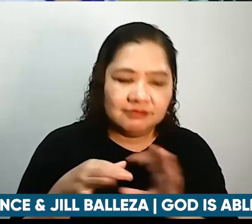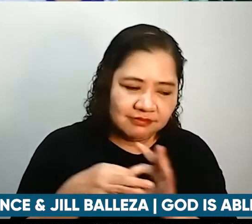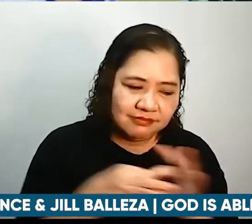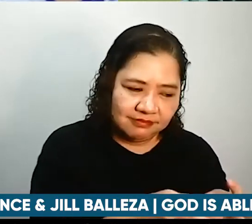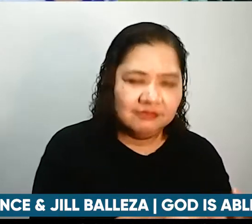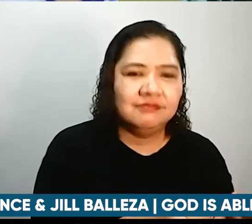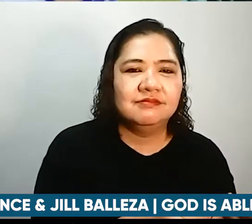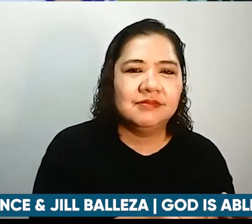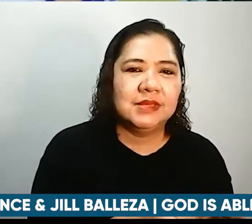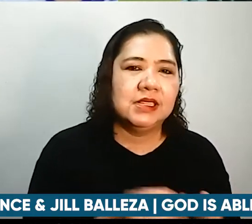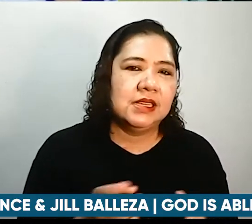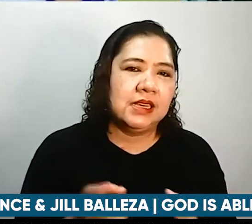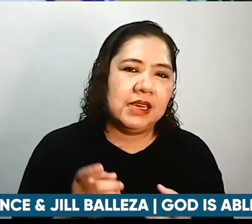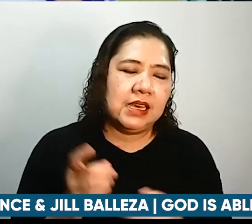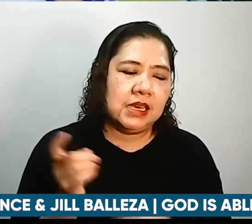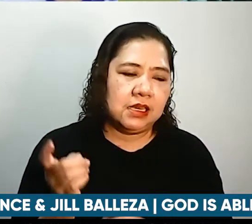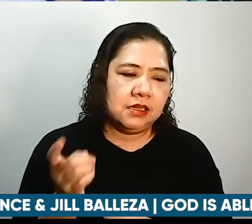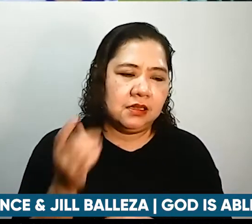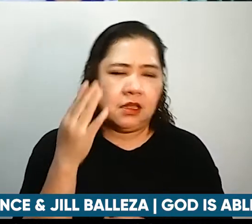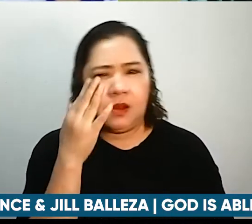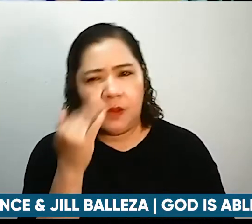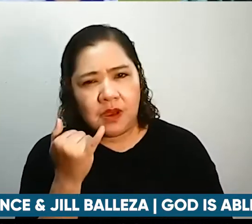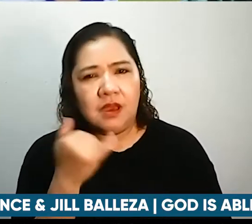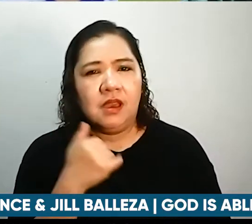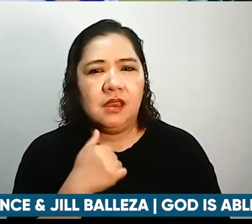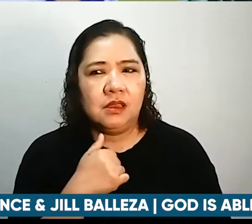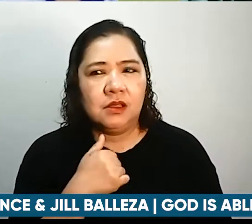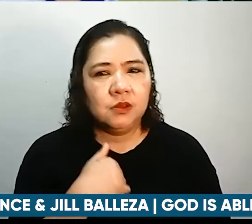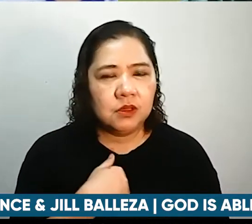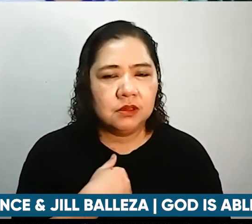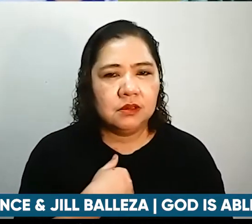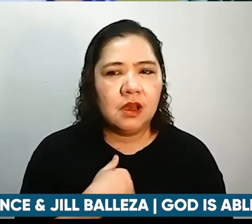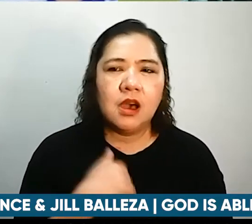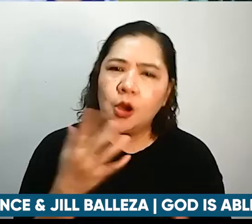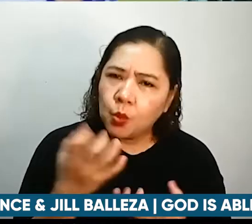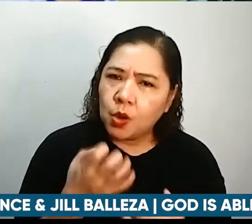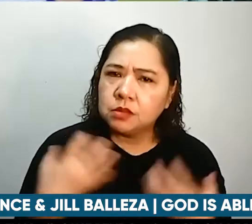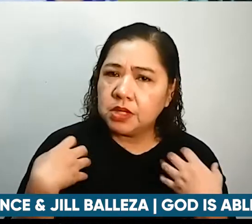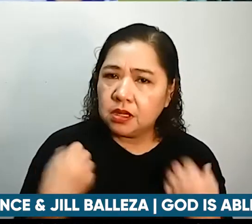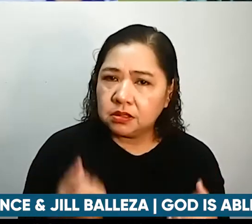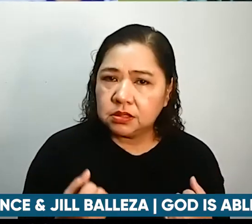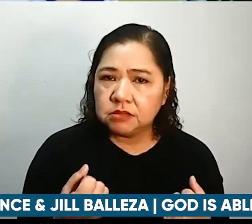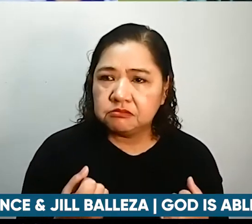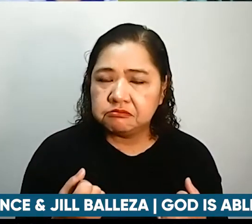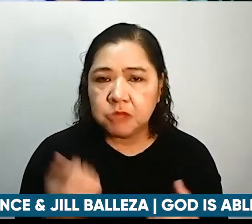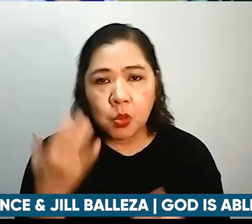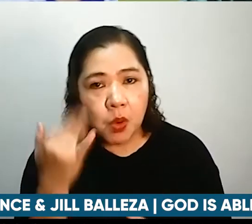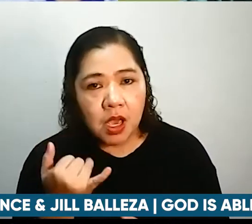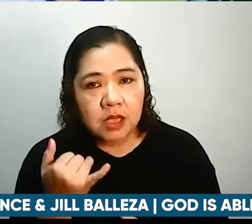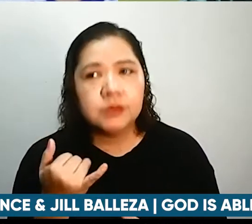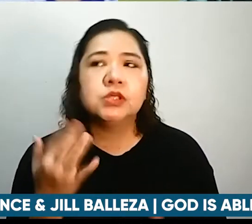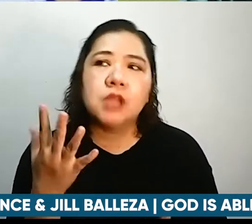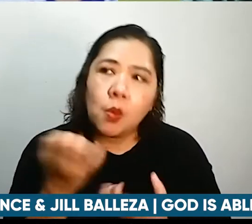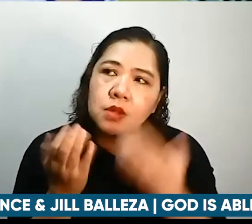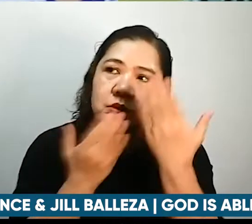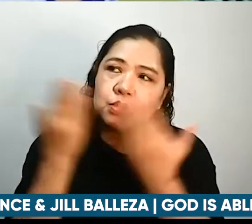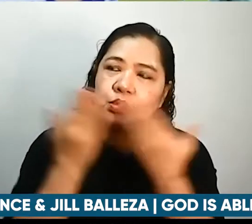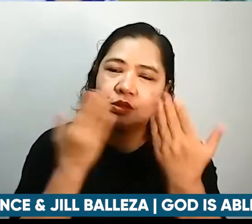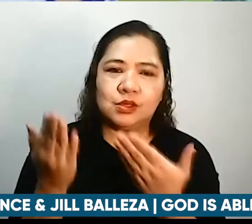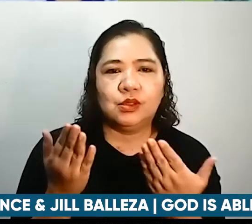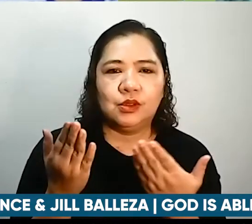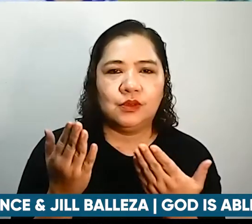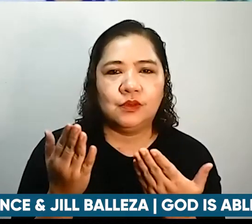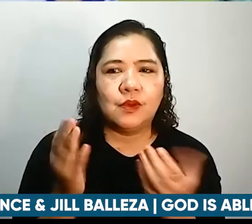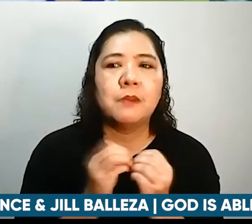yung ating bakit ba akong gusto maging healthy syempre para makapaglingkod ng mas maayos kay Lord bakit ba akong nag-aaral ng